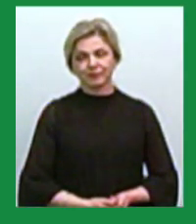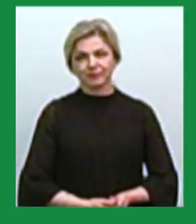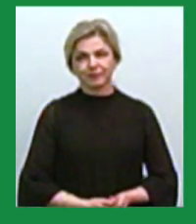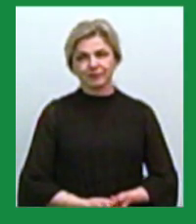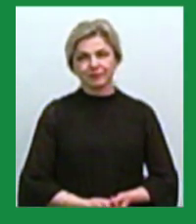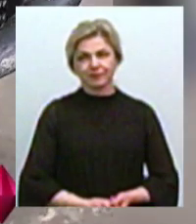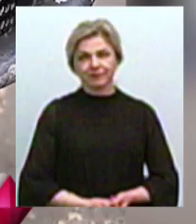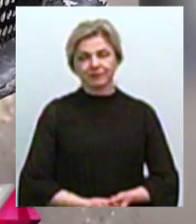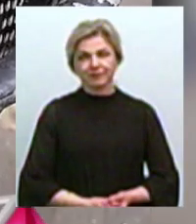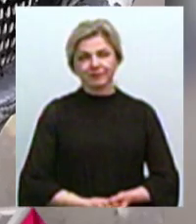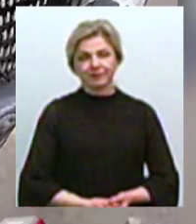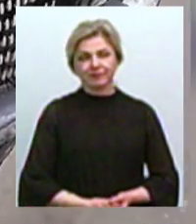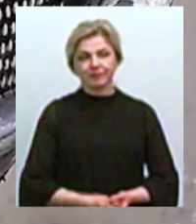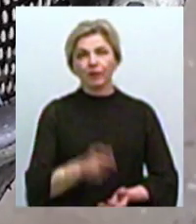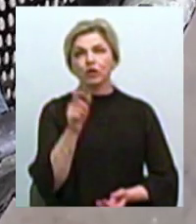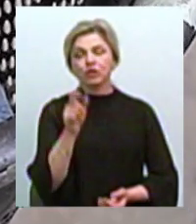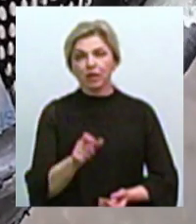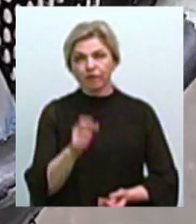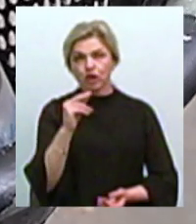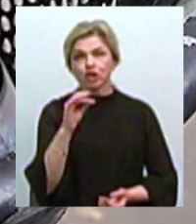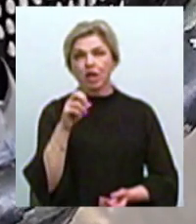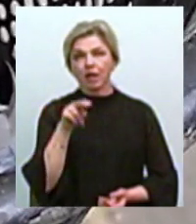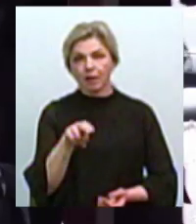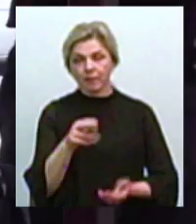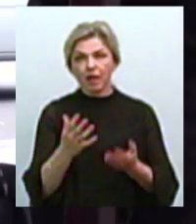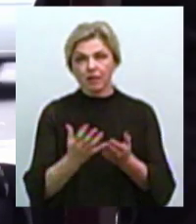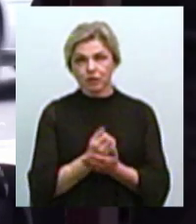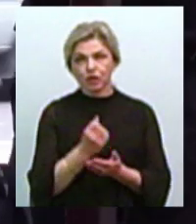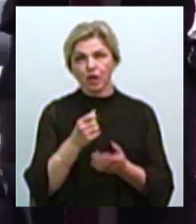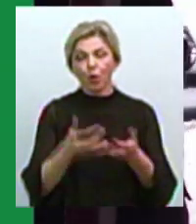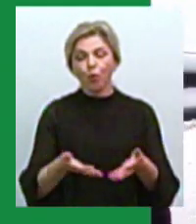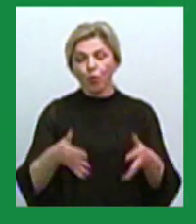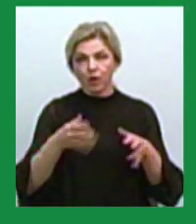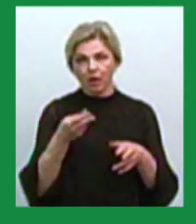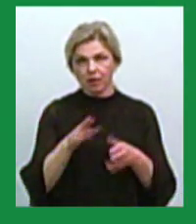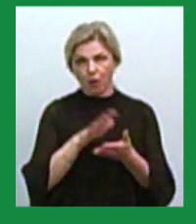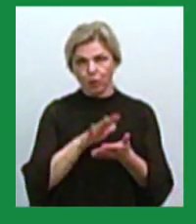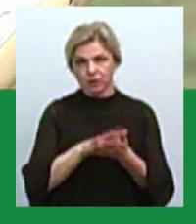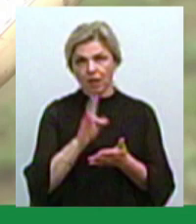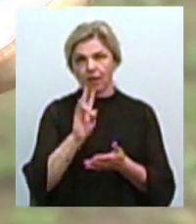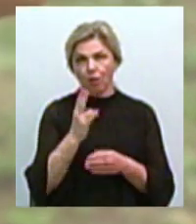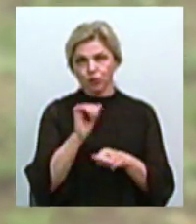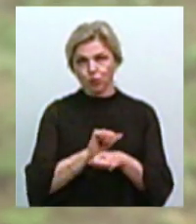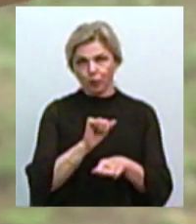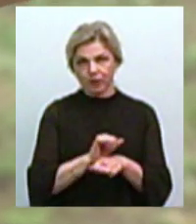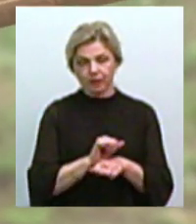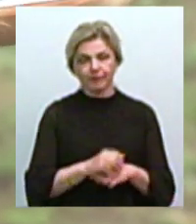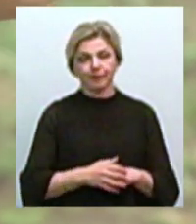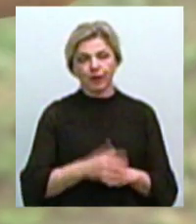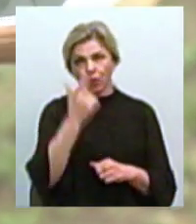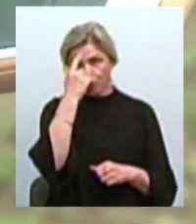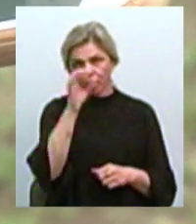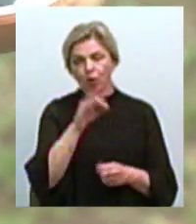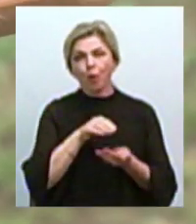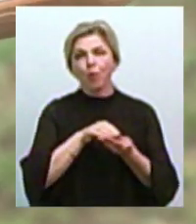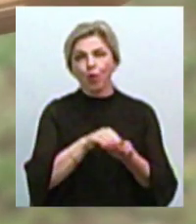Музика Людський череп знайшли в урні для сміття на Миколаївській зупинці. Повідомлення про похорони від